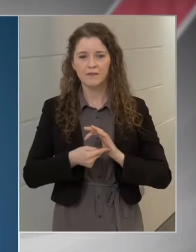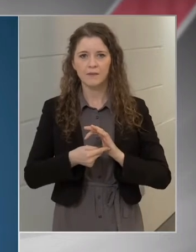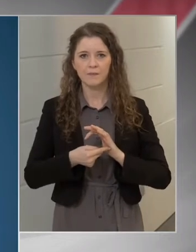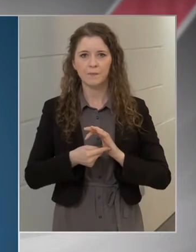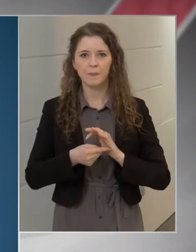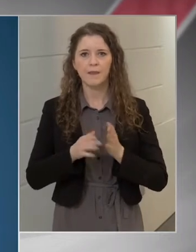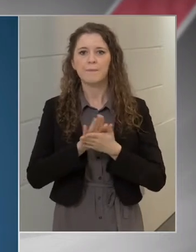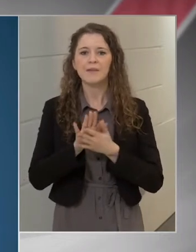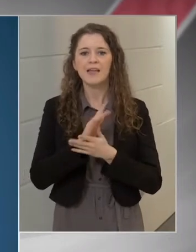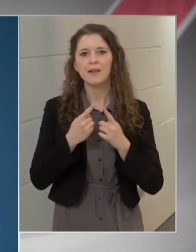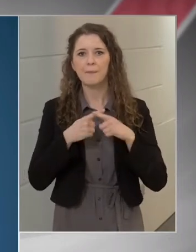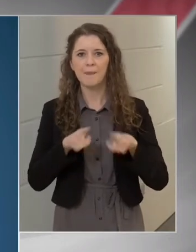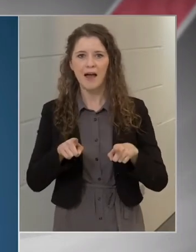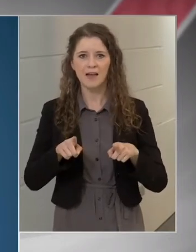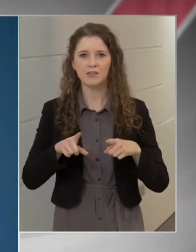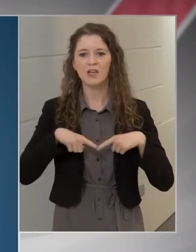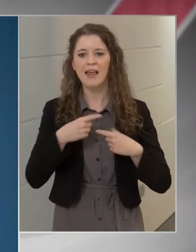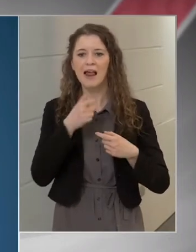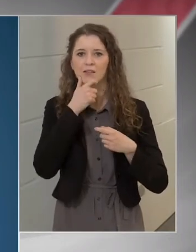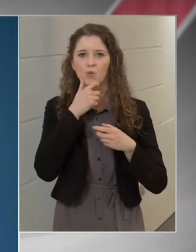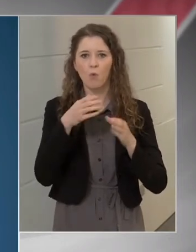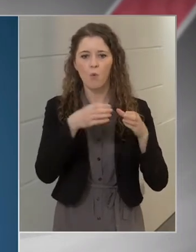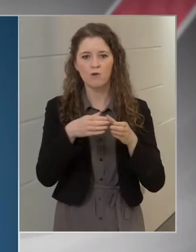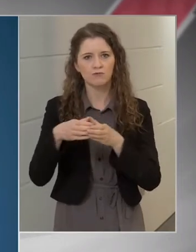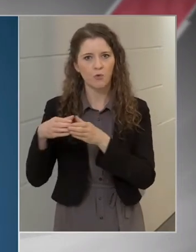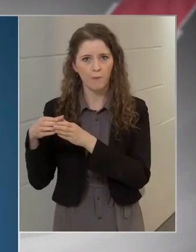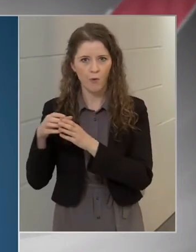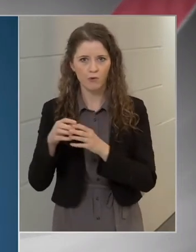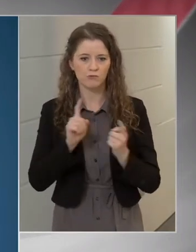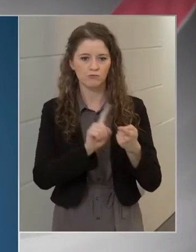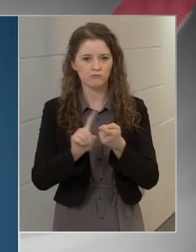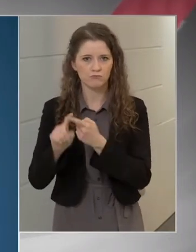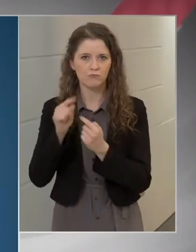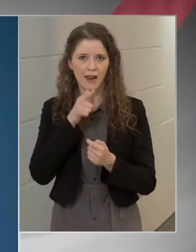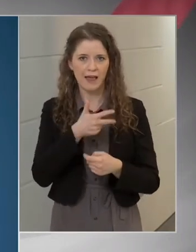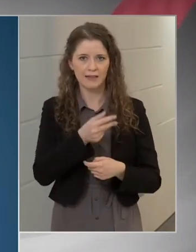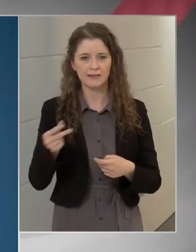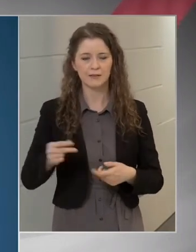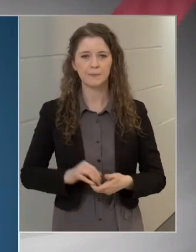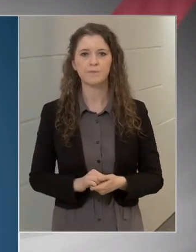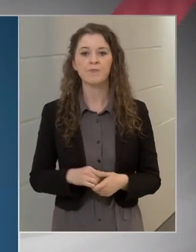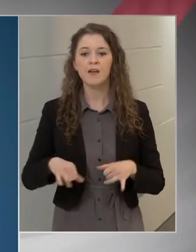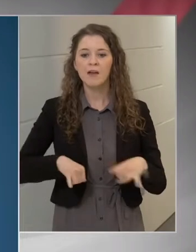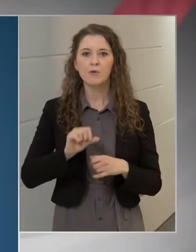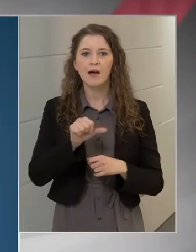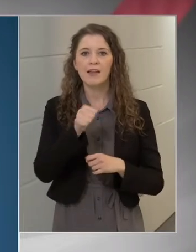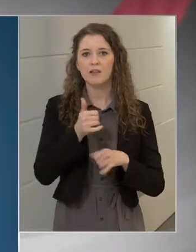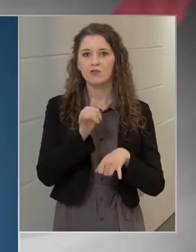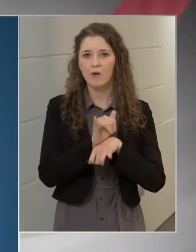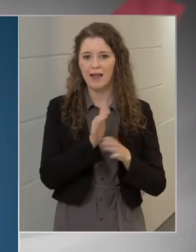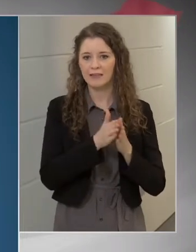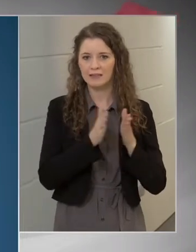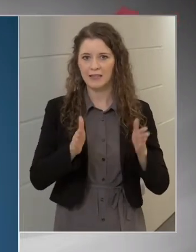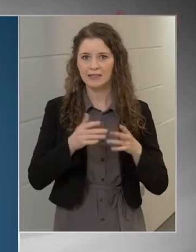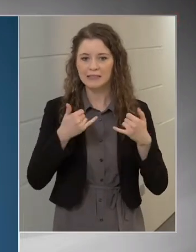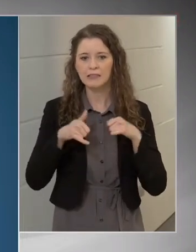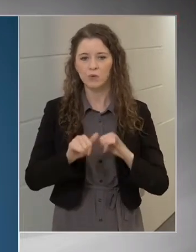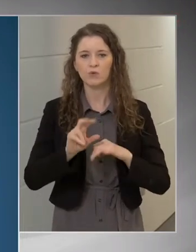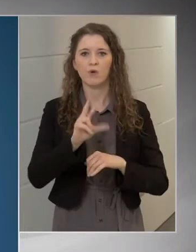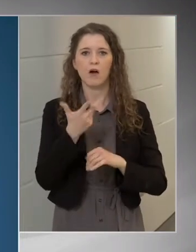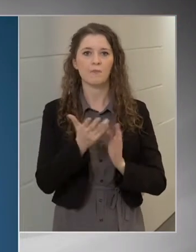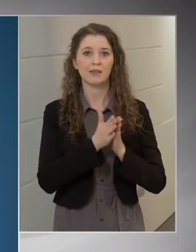más életkori szakaszoknak az oltását fogja megkezdeni. Február első hetén idítottuk a harmadik szakaszt,